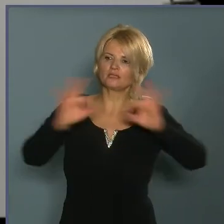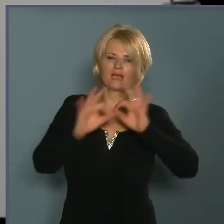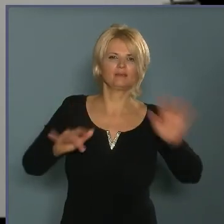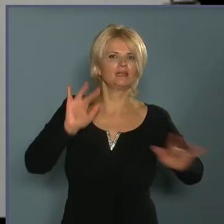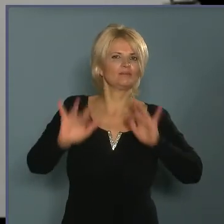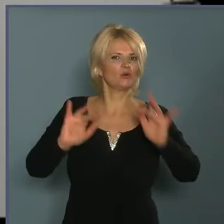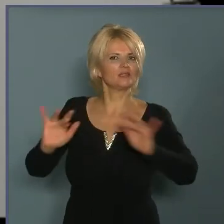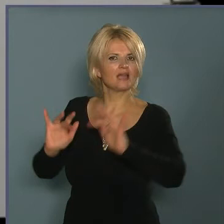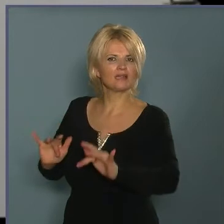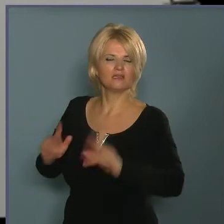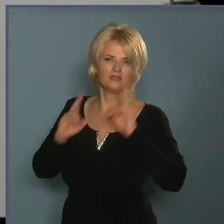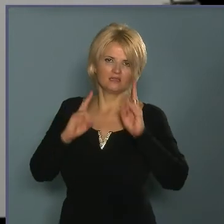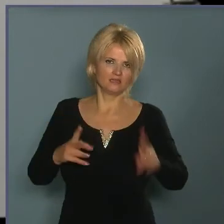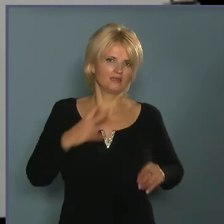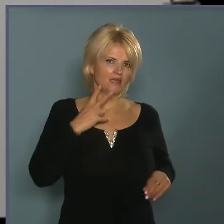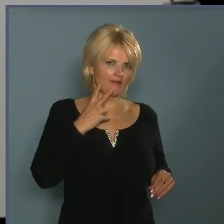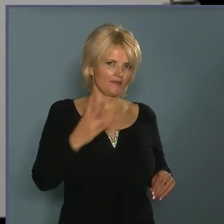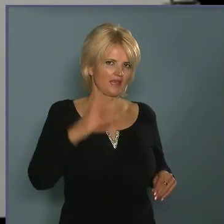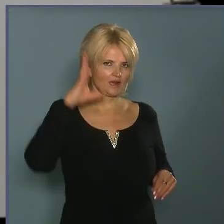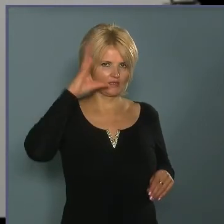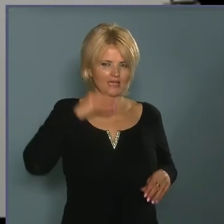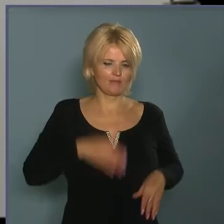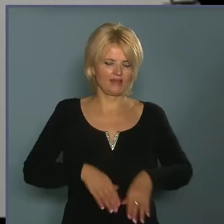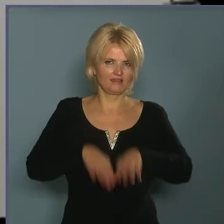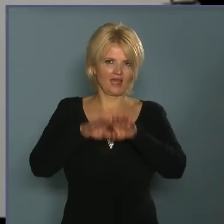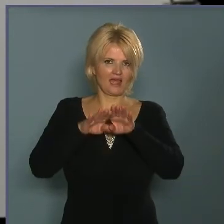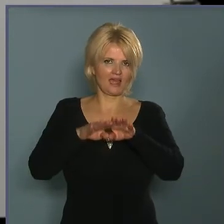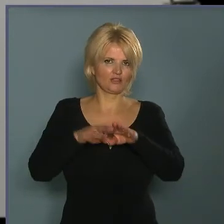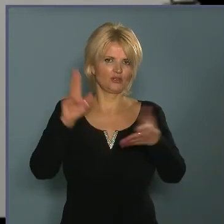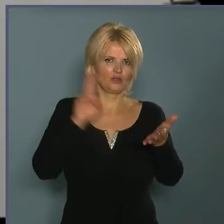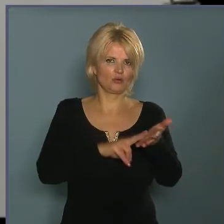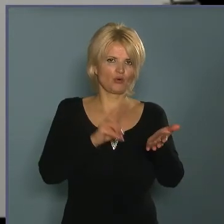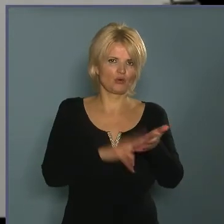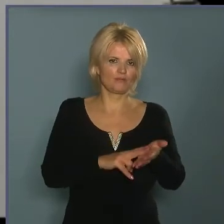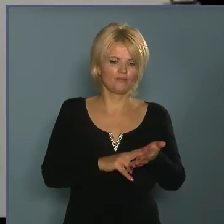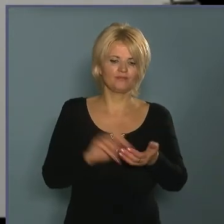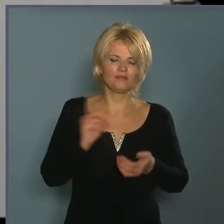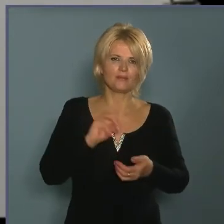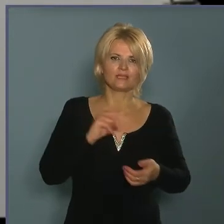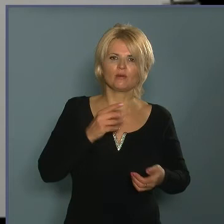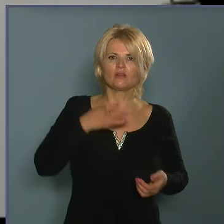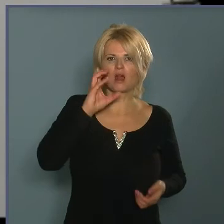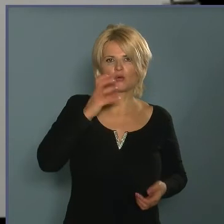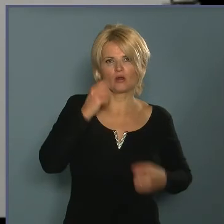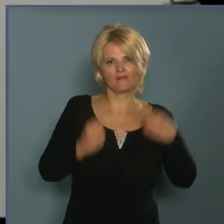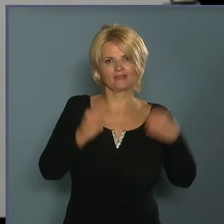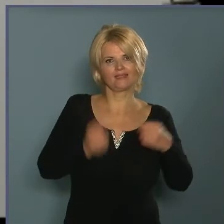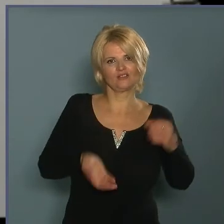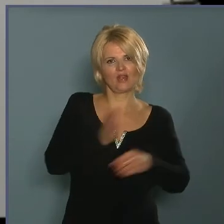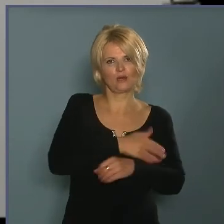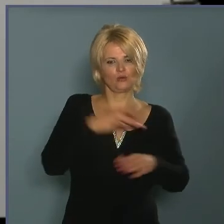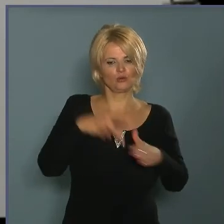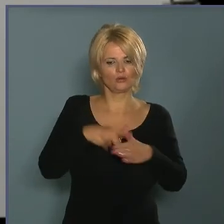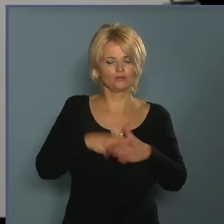minden pontján, hogy vegyék figyelembe az embertársainknak a jogait, és ne fogyasszanak alkoholt vezetés előtt és